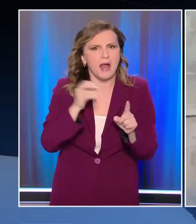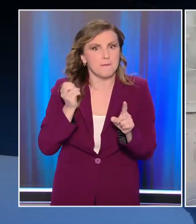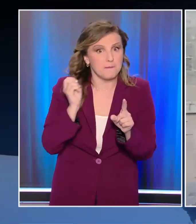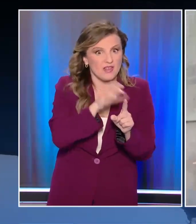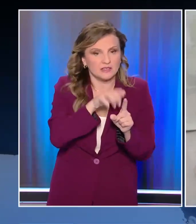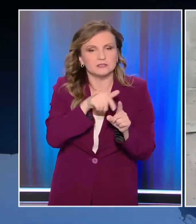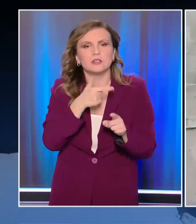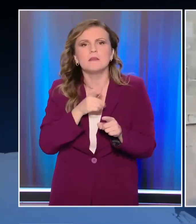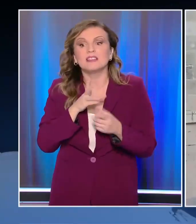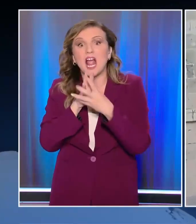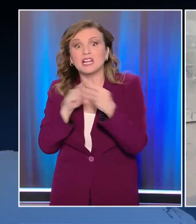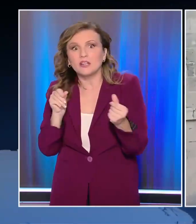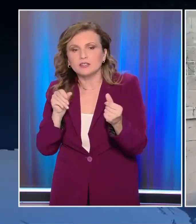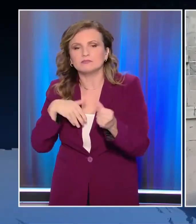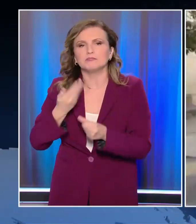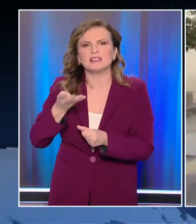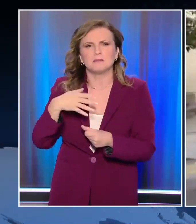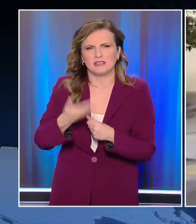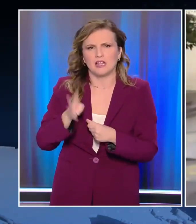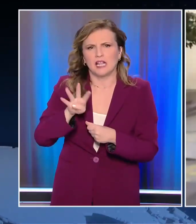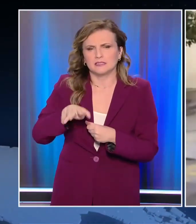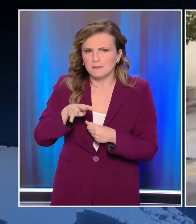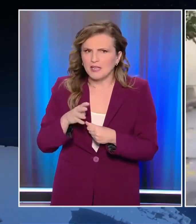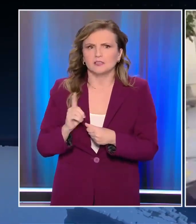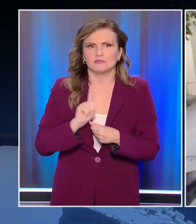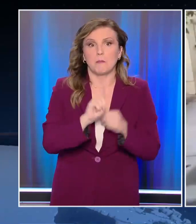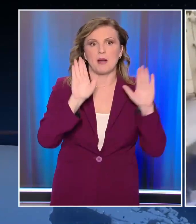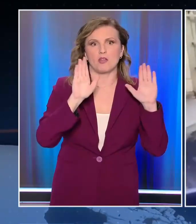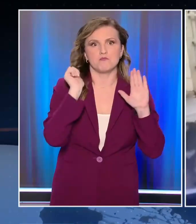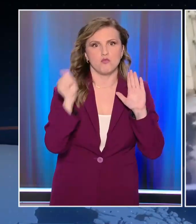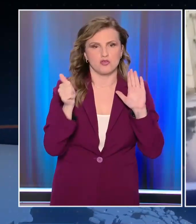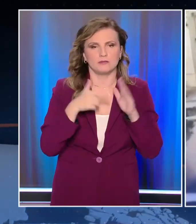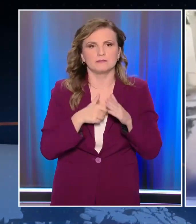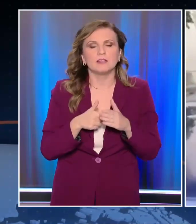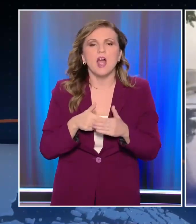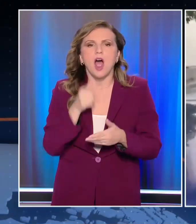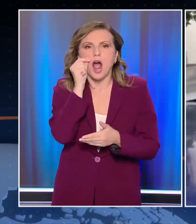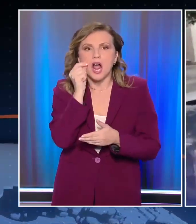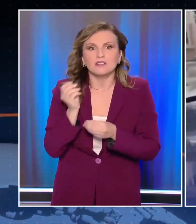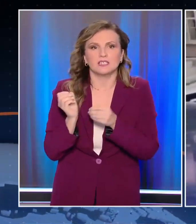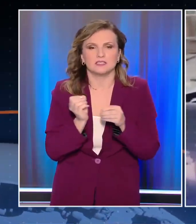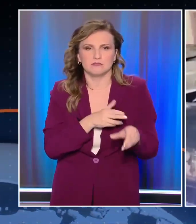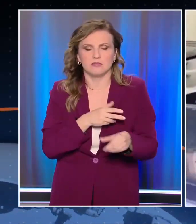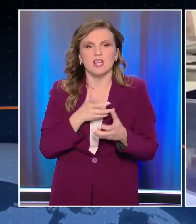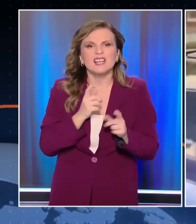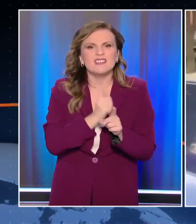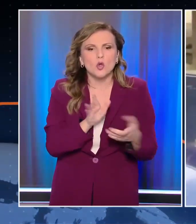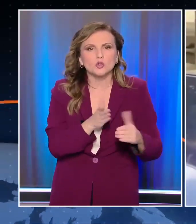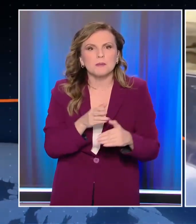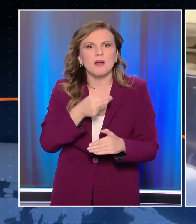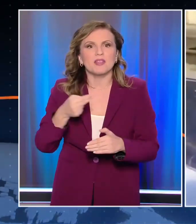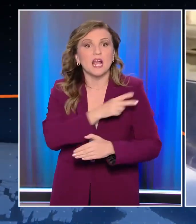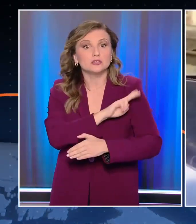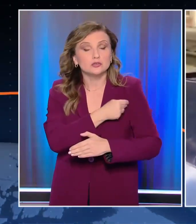παραδόθηκε στις αστυνομικές αρχές τέσσερις ημέρες μετά. Το θύμα της επίθεσης νοσηλεύεται στη μονάδα εγκαυμάτων στο